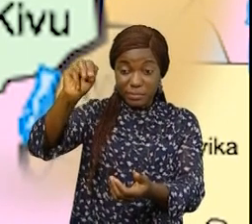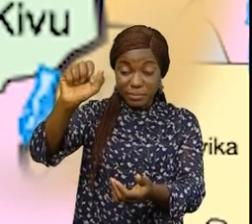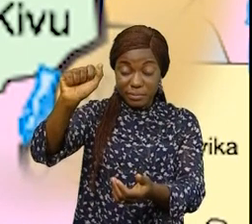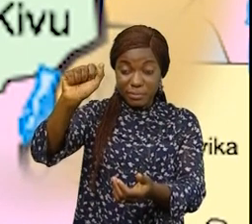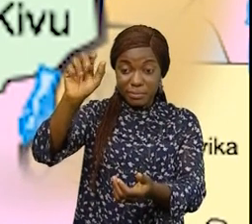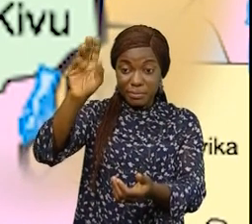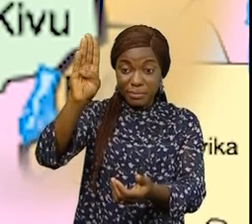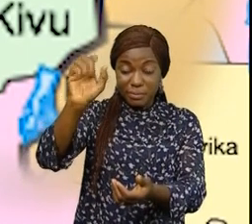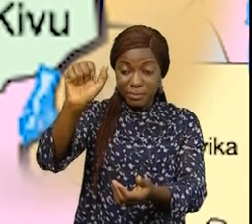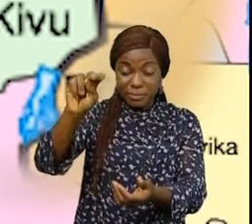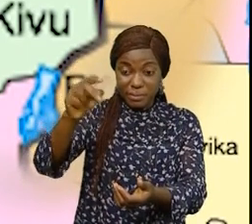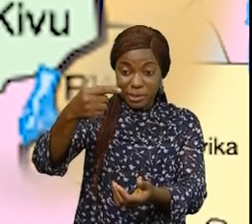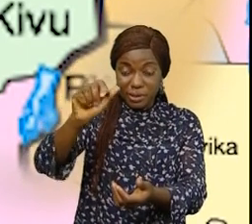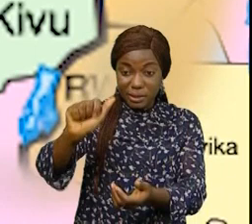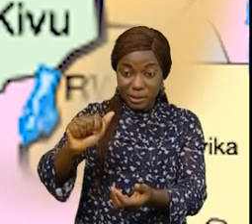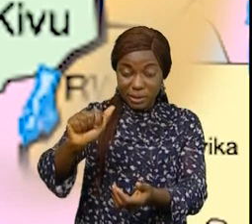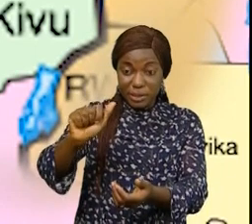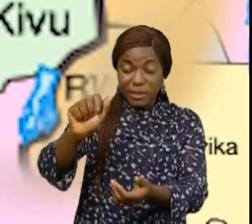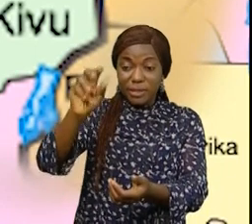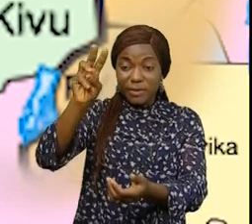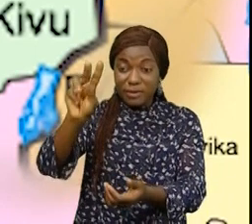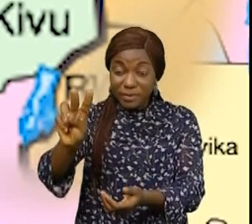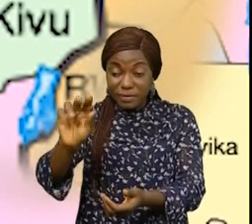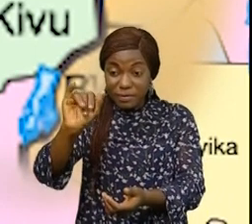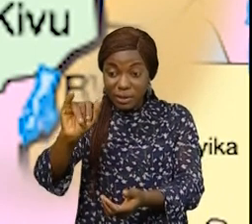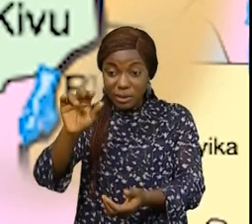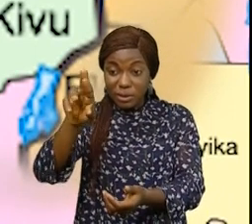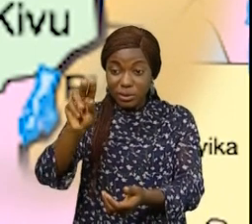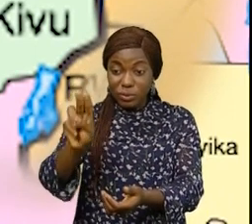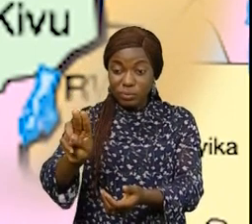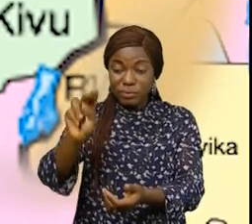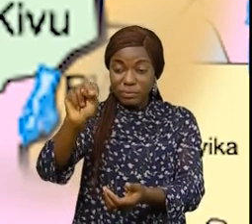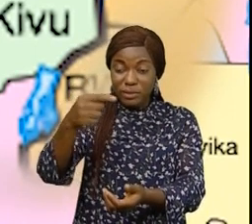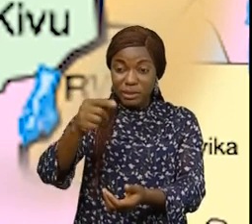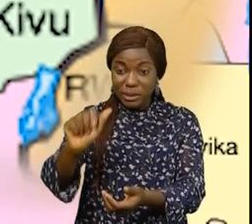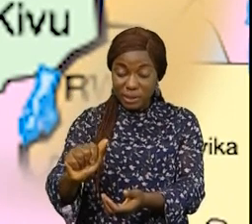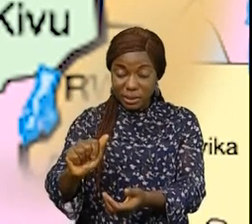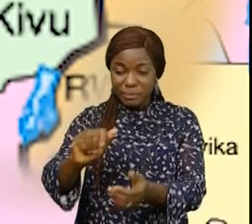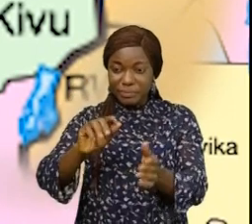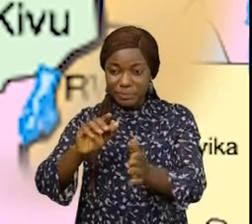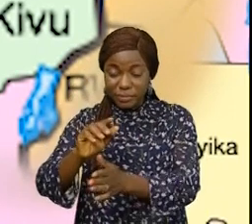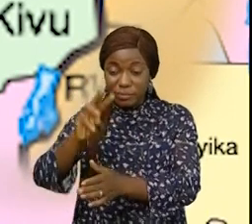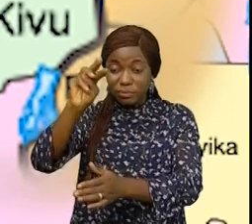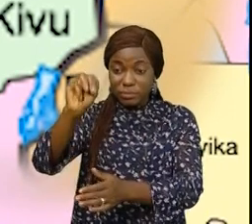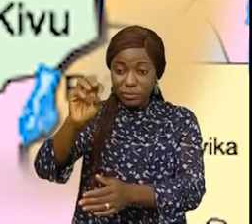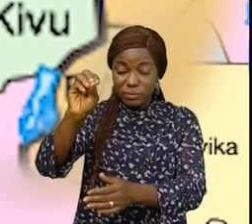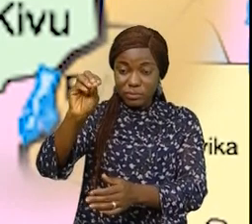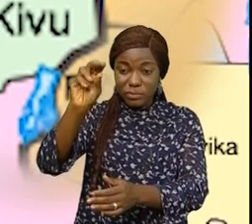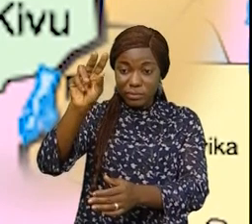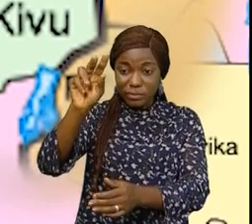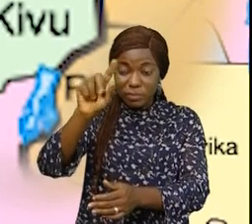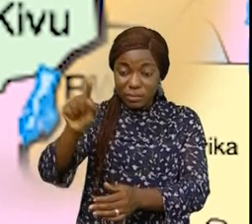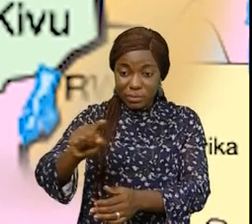Sud, Virunga, Bujovu, Mourara, Kaembe,